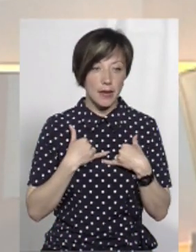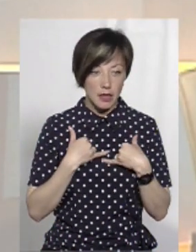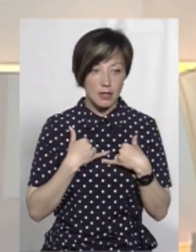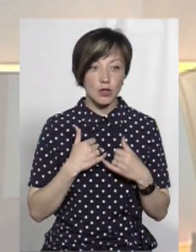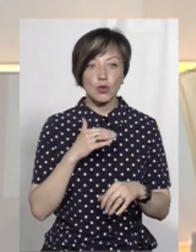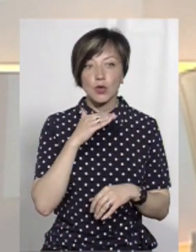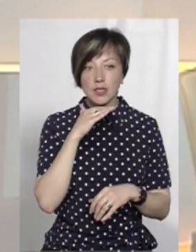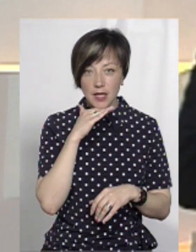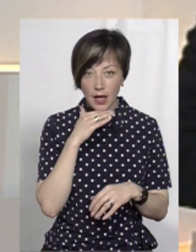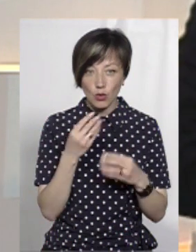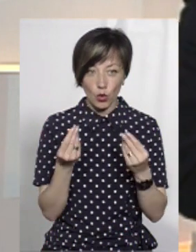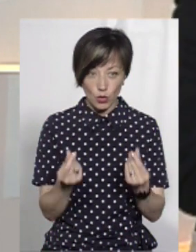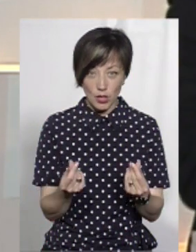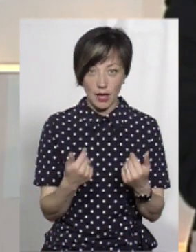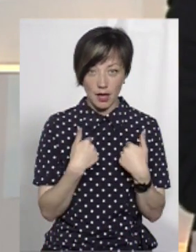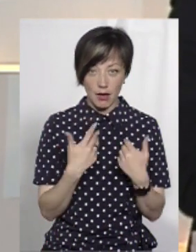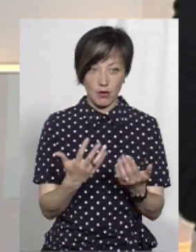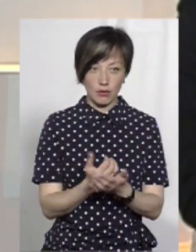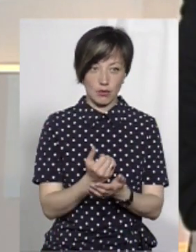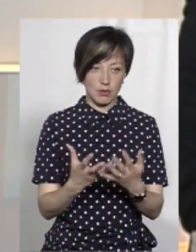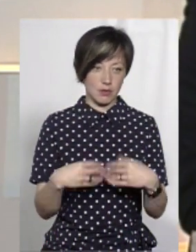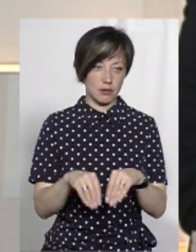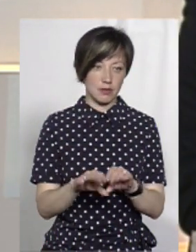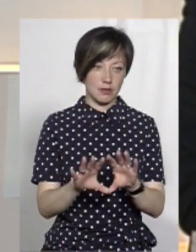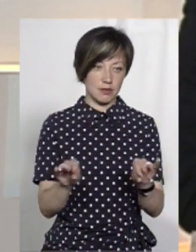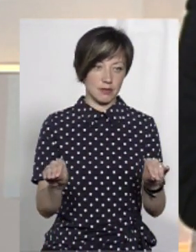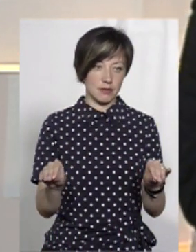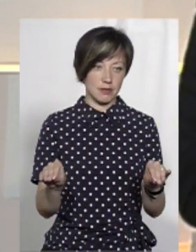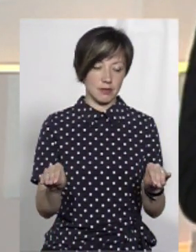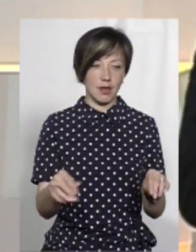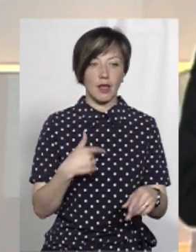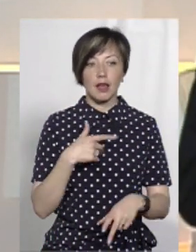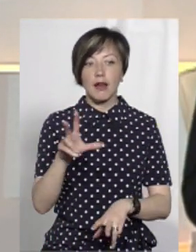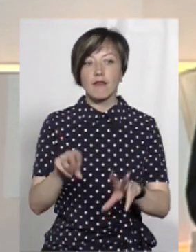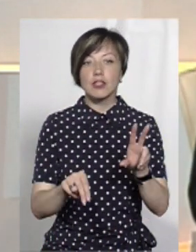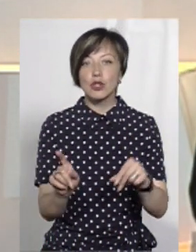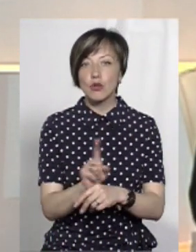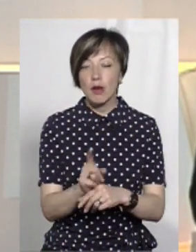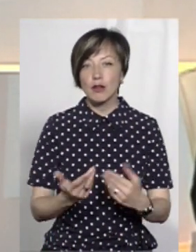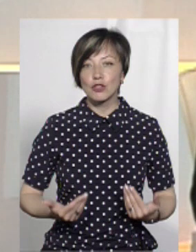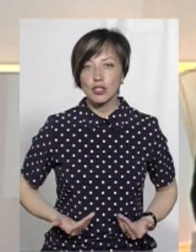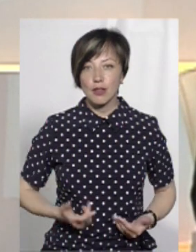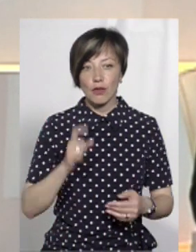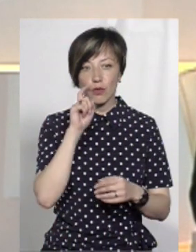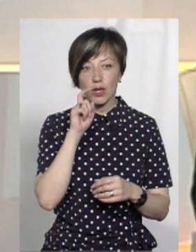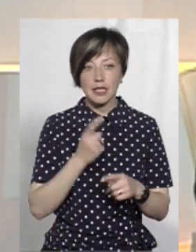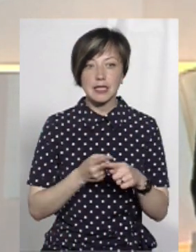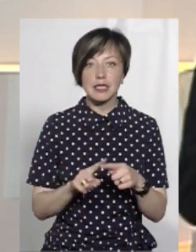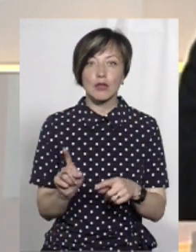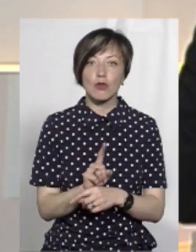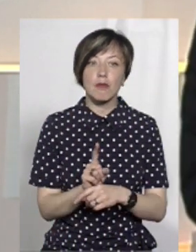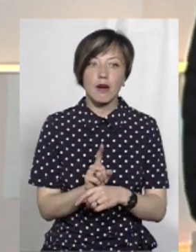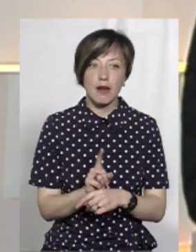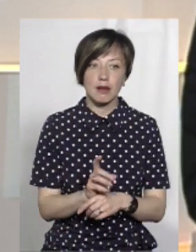достатньо тих грошей, які отримує моя родина. Я рахую, що для нормального життя в Україні це